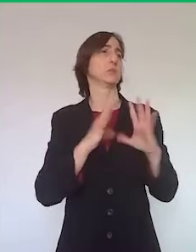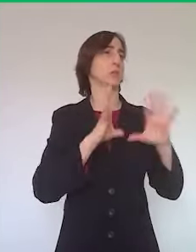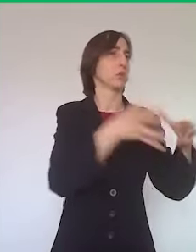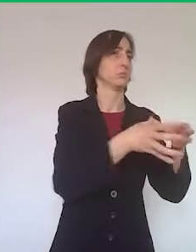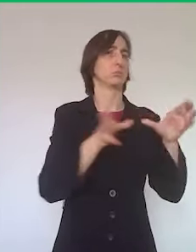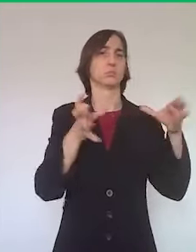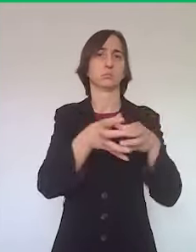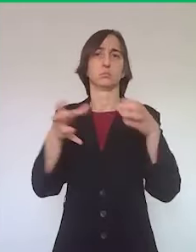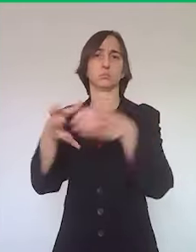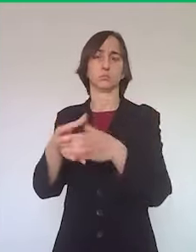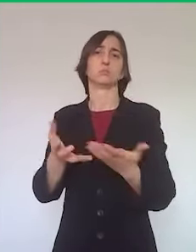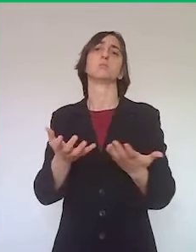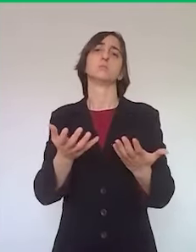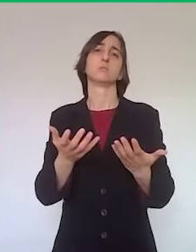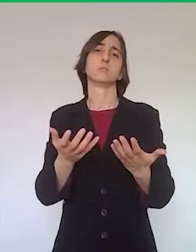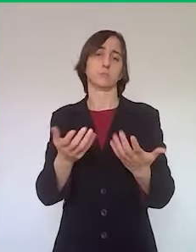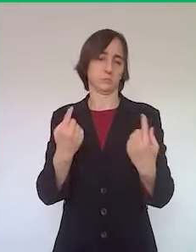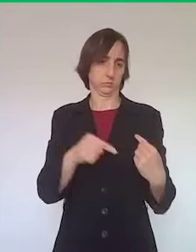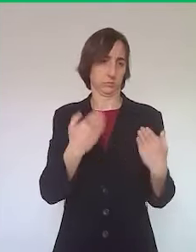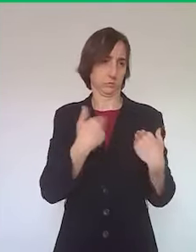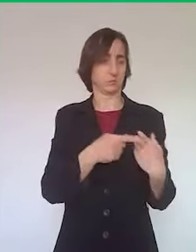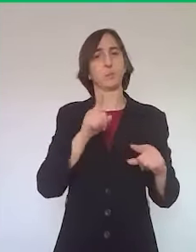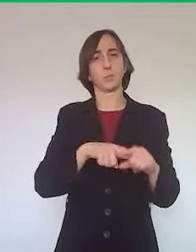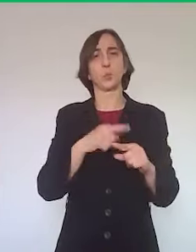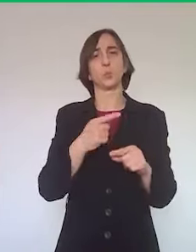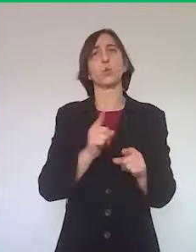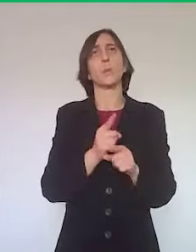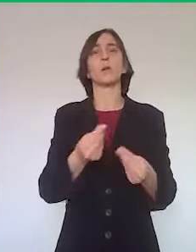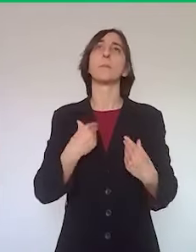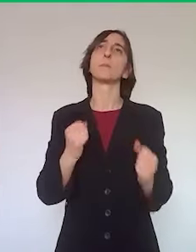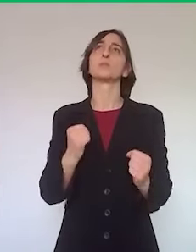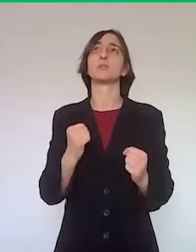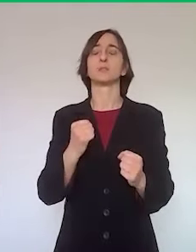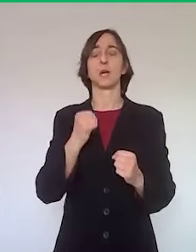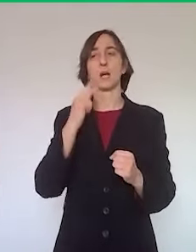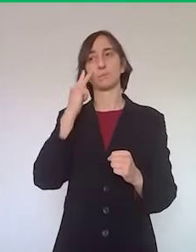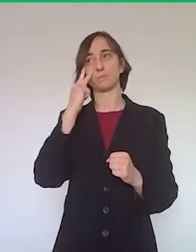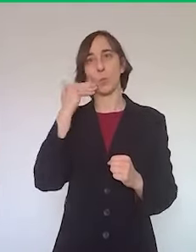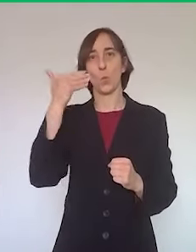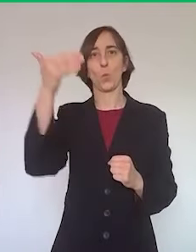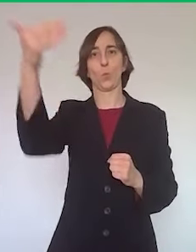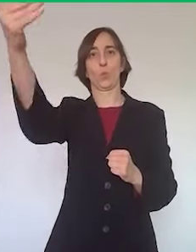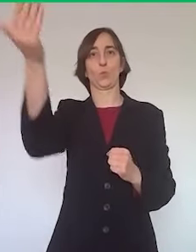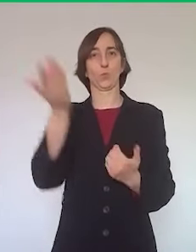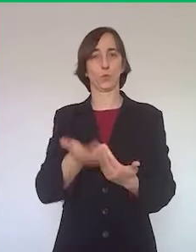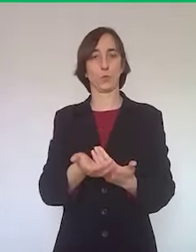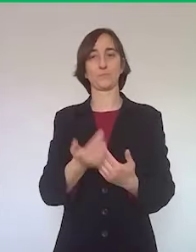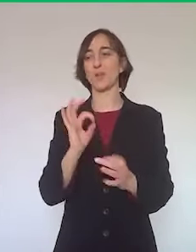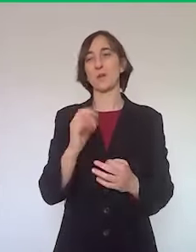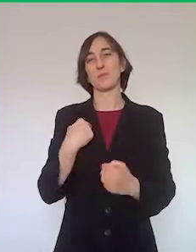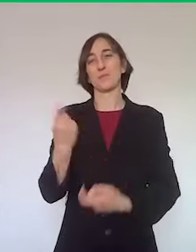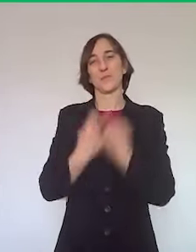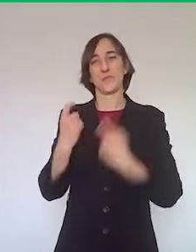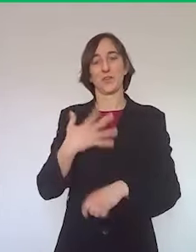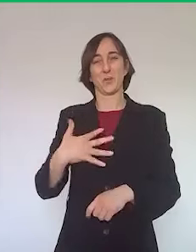possibilità però di cominciare a guardare avanti. Vengo da Piacenza, ho avuto modo in queste ultime 48